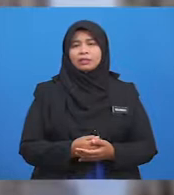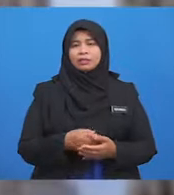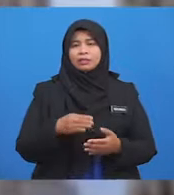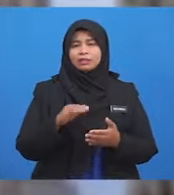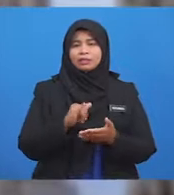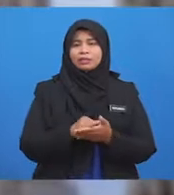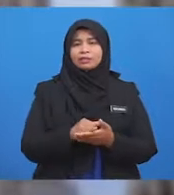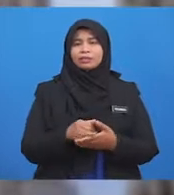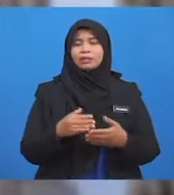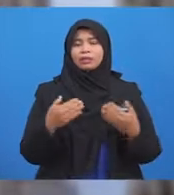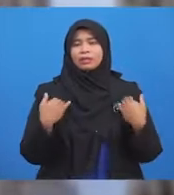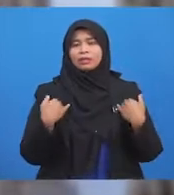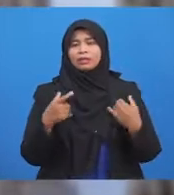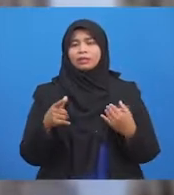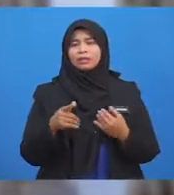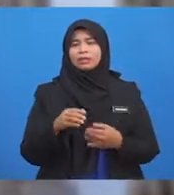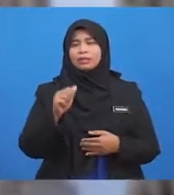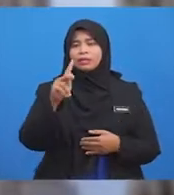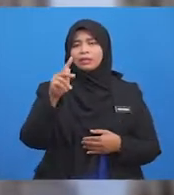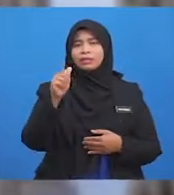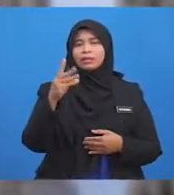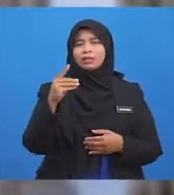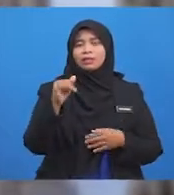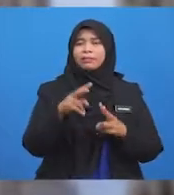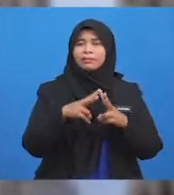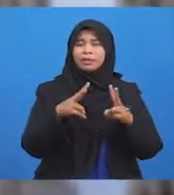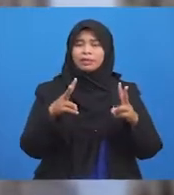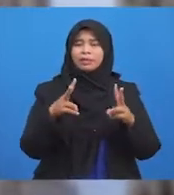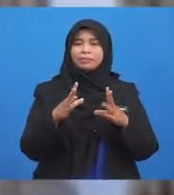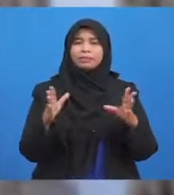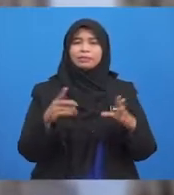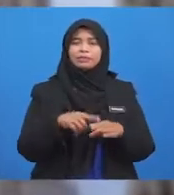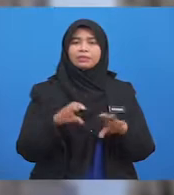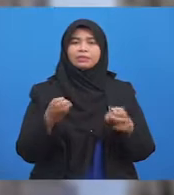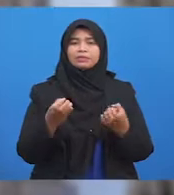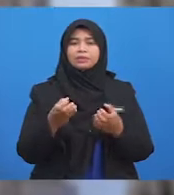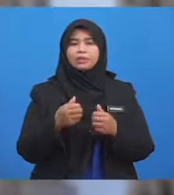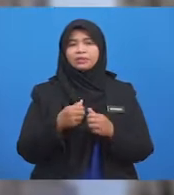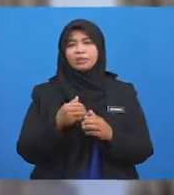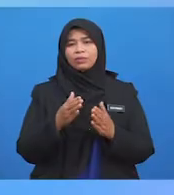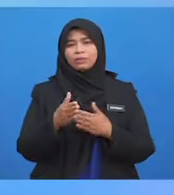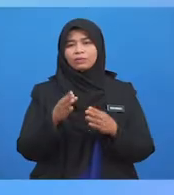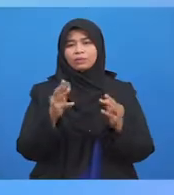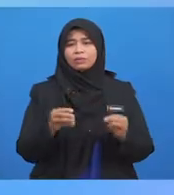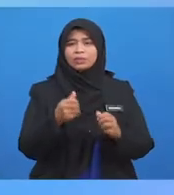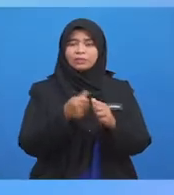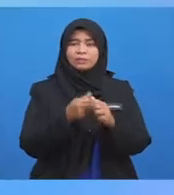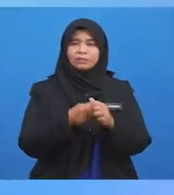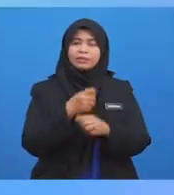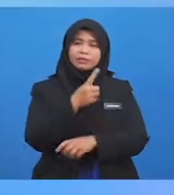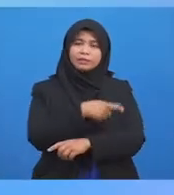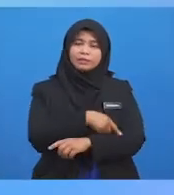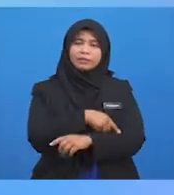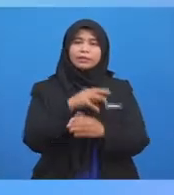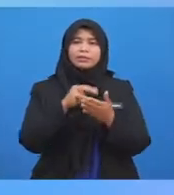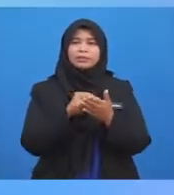akad yang terbanyak yang dilakukan oleh manusia dalam setiap hari-hari Ianya bermaksud